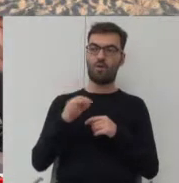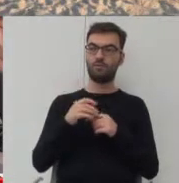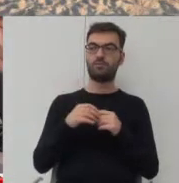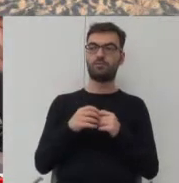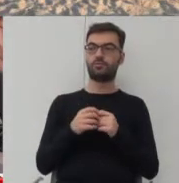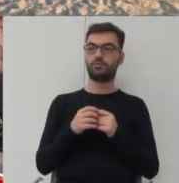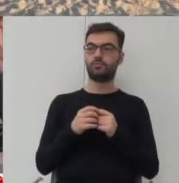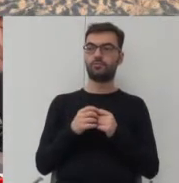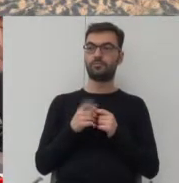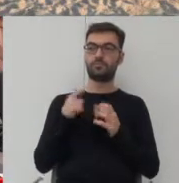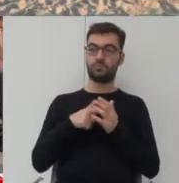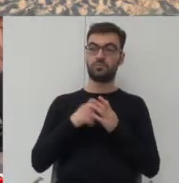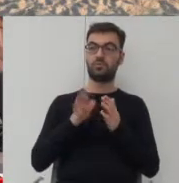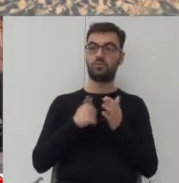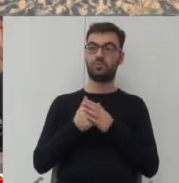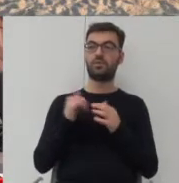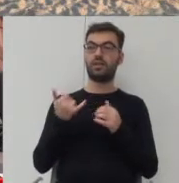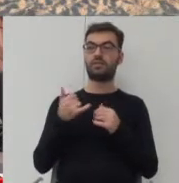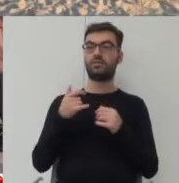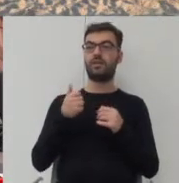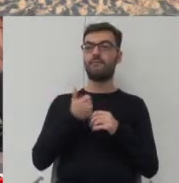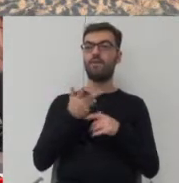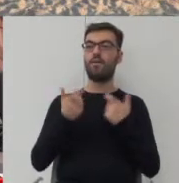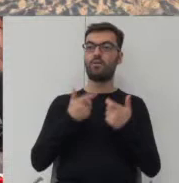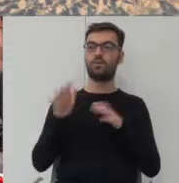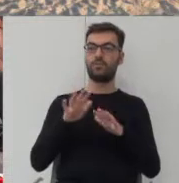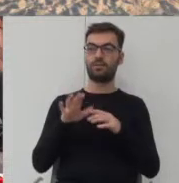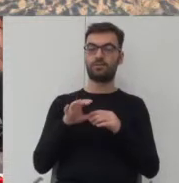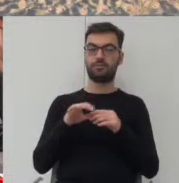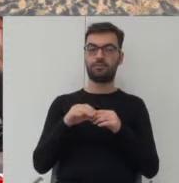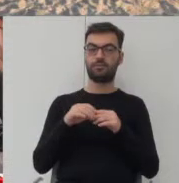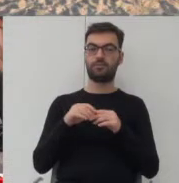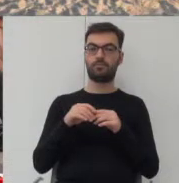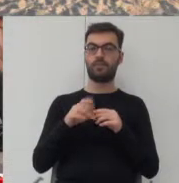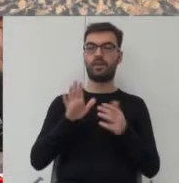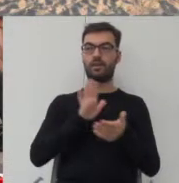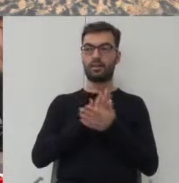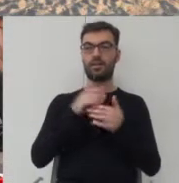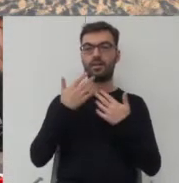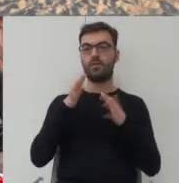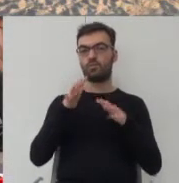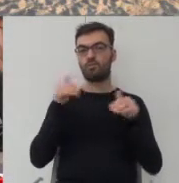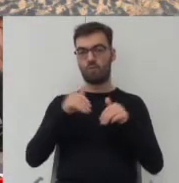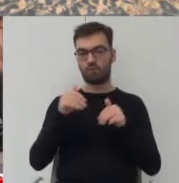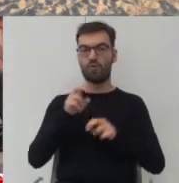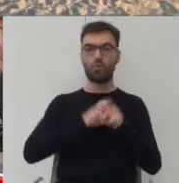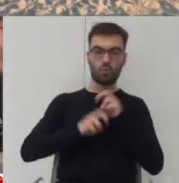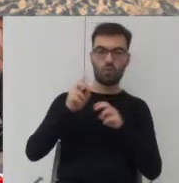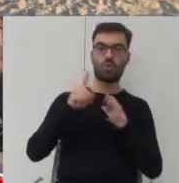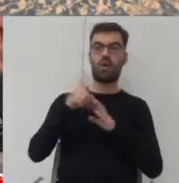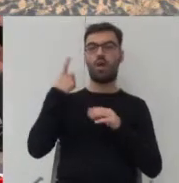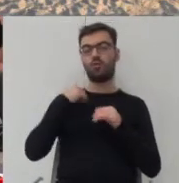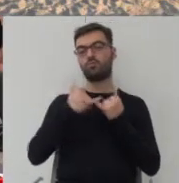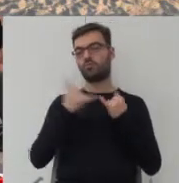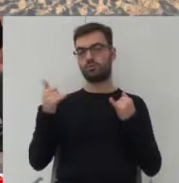jest to przykład właśnie tego, jak wielofunkcyjne miejsce jakby akcentujące i dające wiele możliwości ruchu dla osób o różnym stopniu